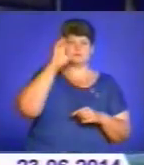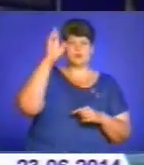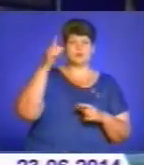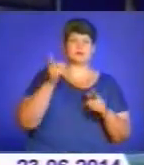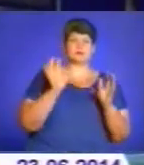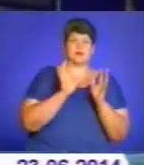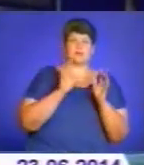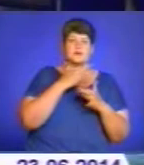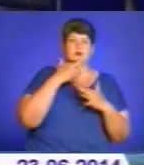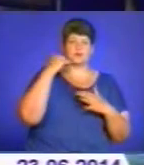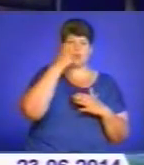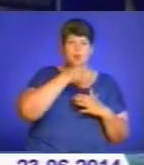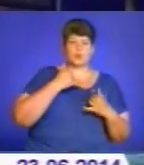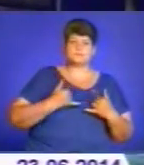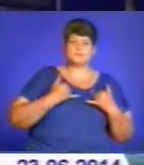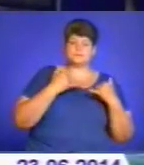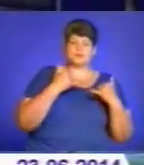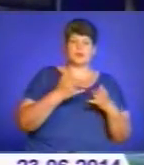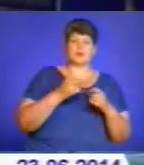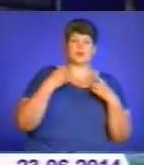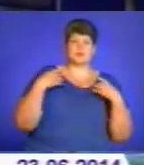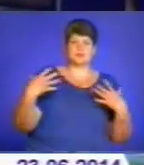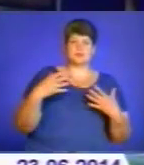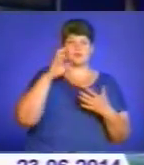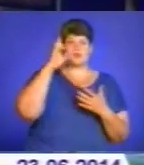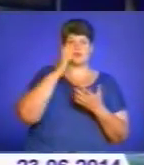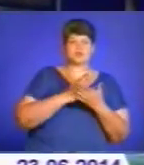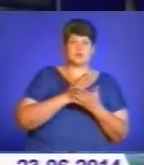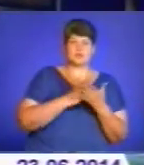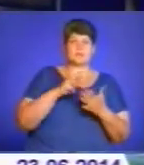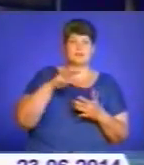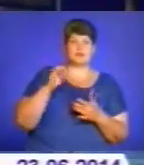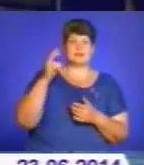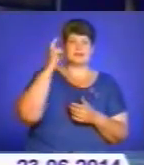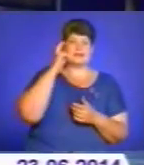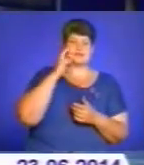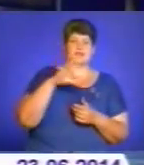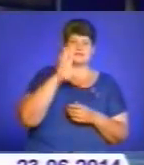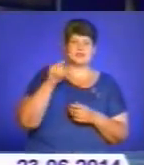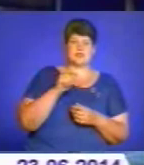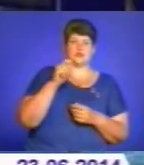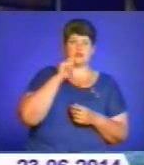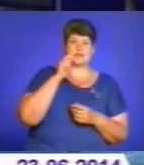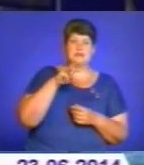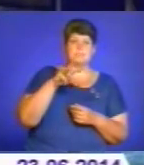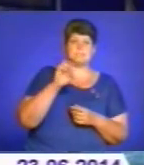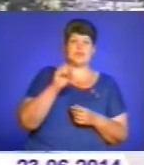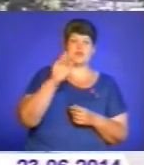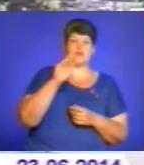у храмі вже багато років. Урочисте богослужіння очолив митрополит Київський і всієї України блаженніший Мефодій.